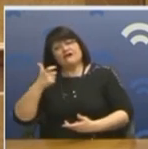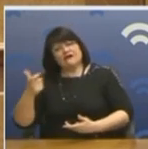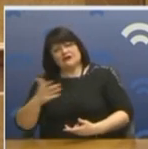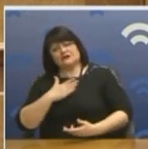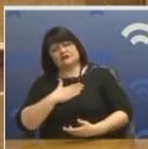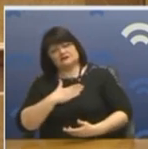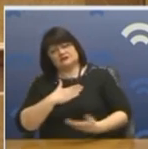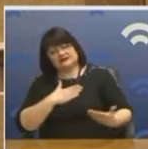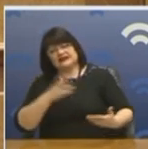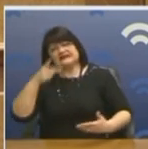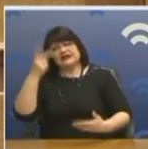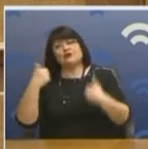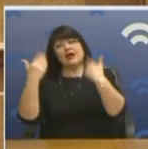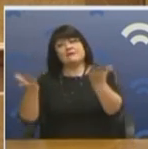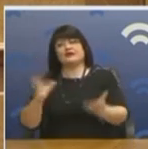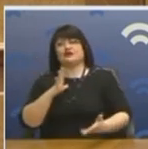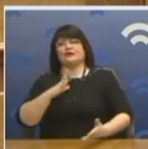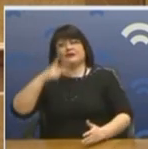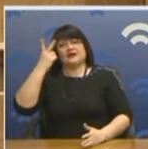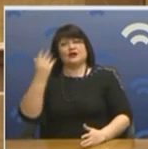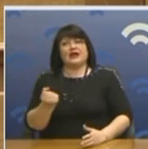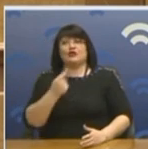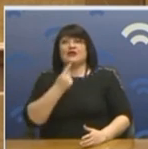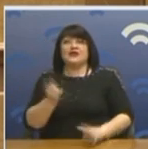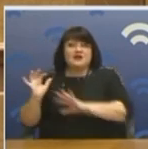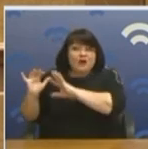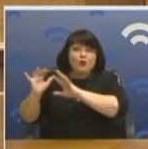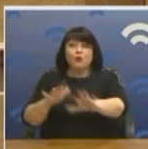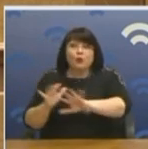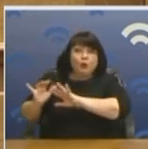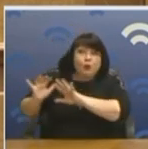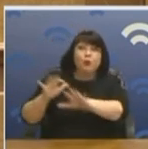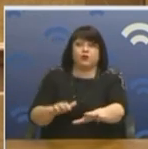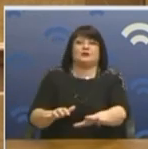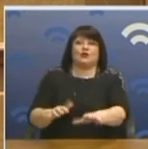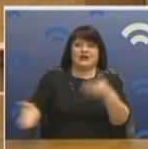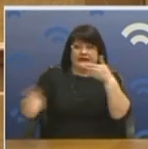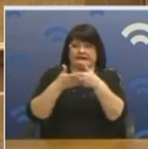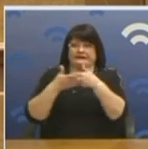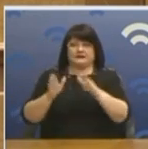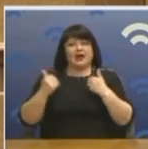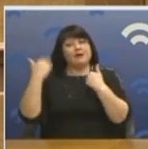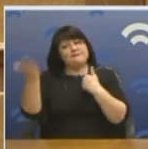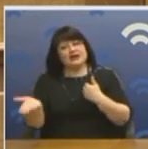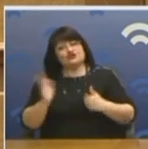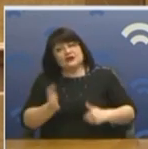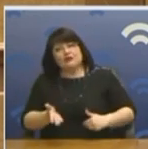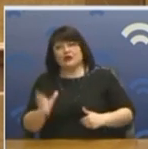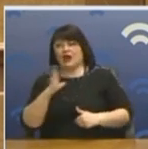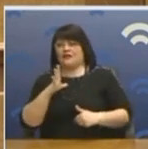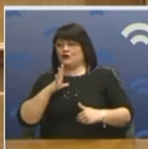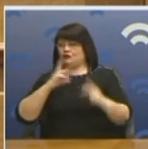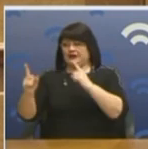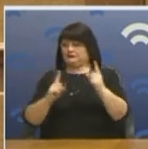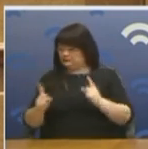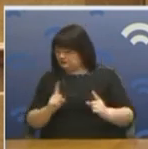δικαιώμα. Κάντε το. Δεν λέω να ανοίξουμε, επαναλαμβάνω τις στήρες, για να μπουκάρουν μέσα οι πιστοί, κύριε Τσίπα, γιατί είχαμε γελάτε. Λέω,